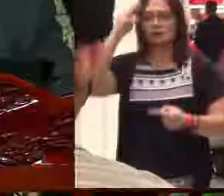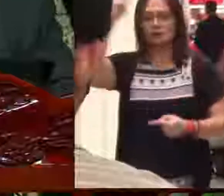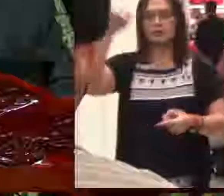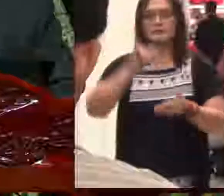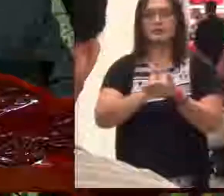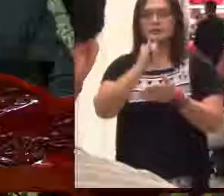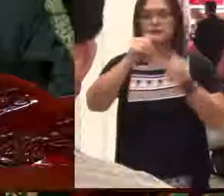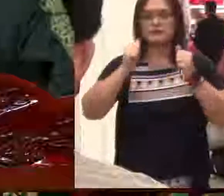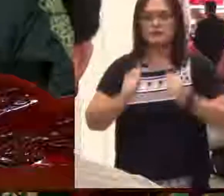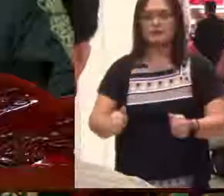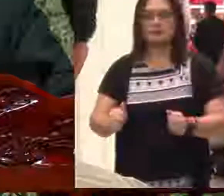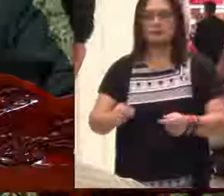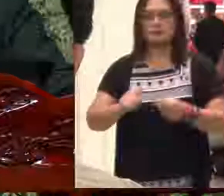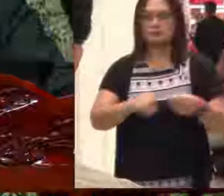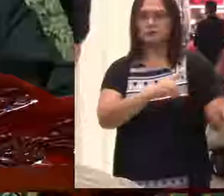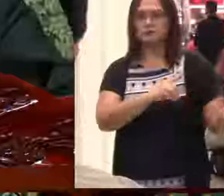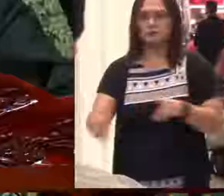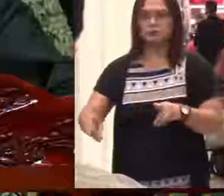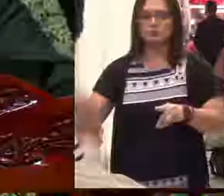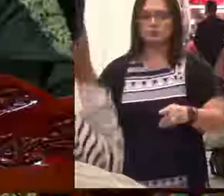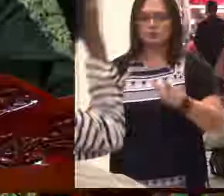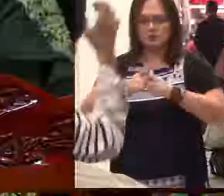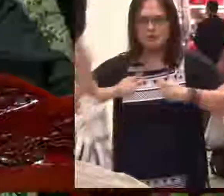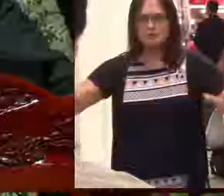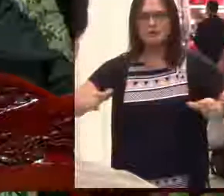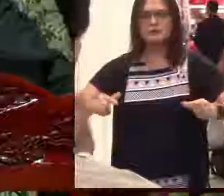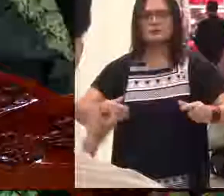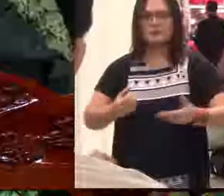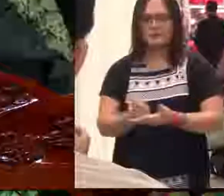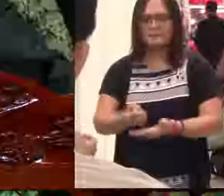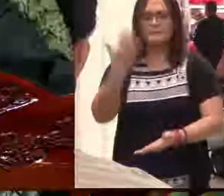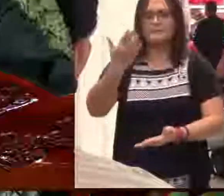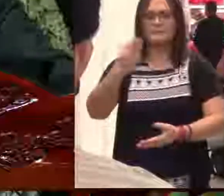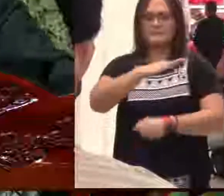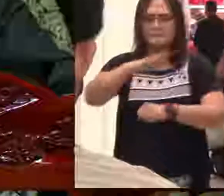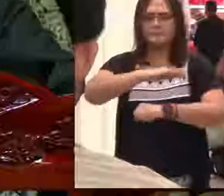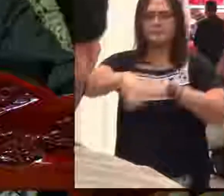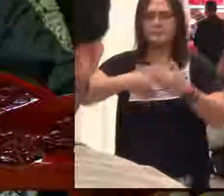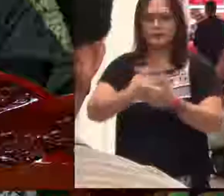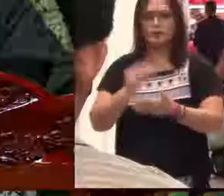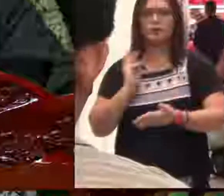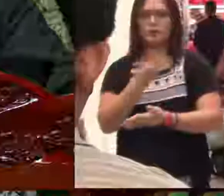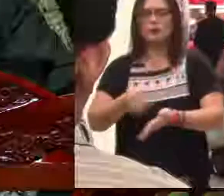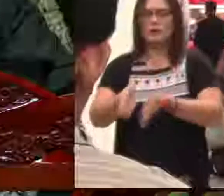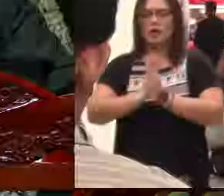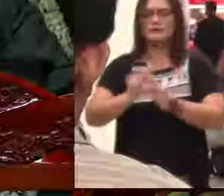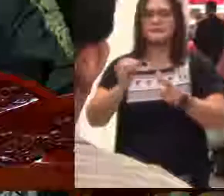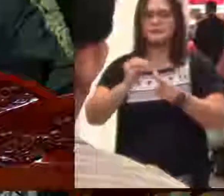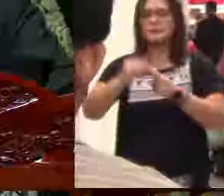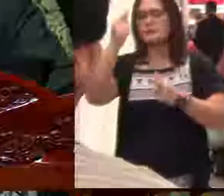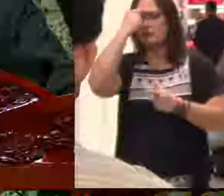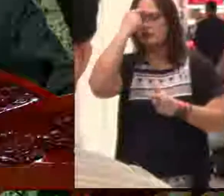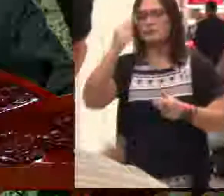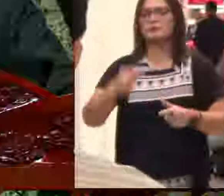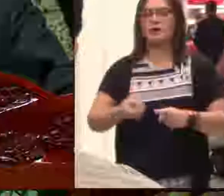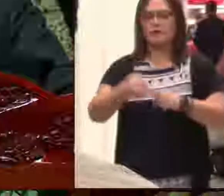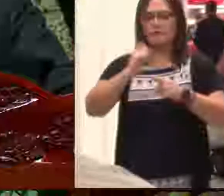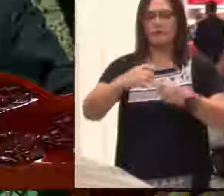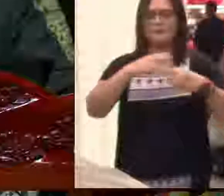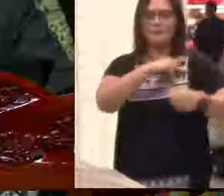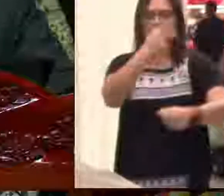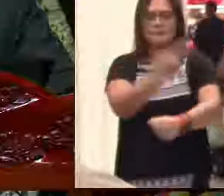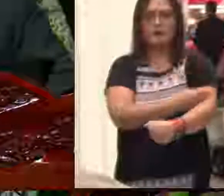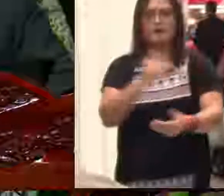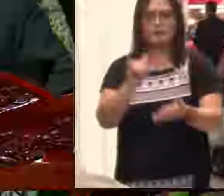that is able, to do exceeding abundantly above all that we ask or think, according to the power